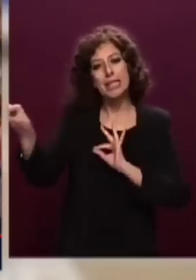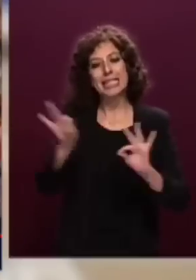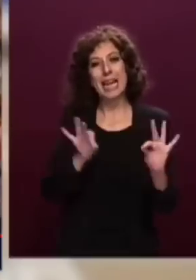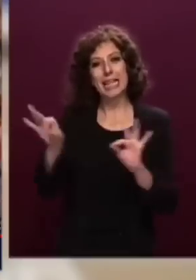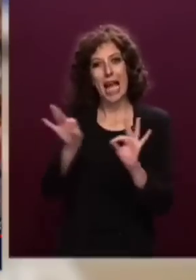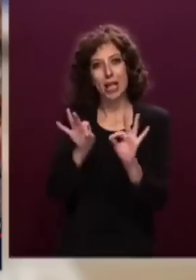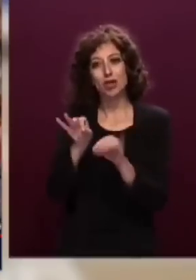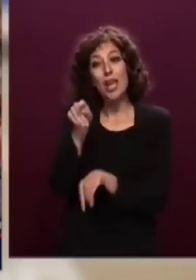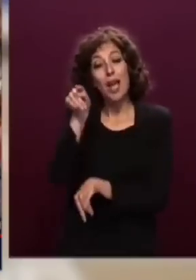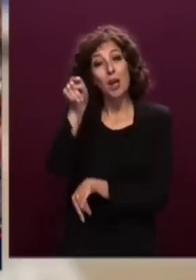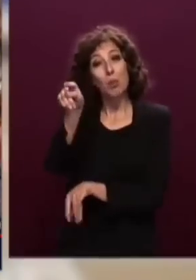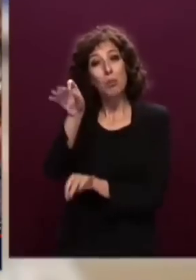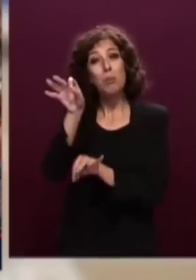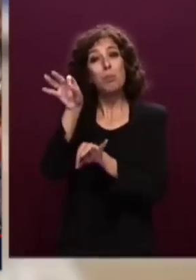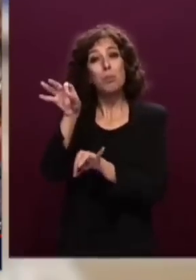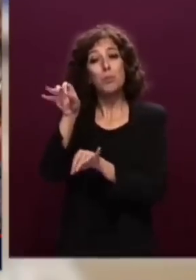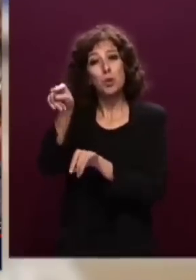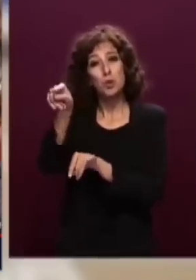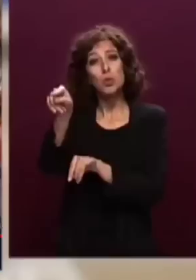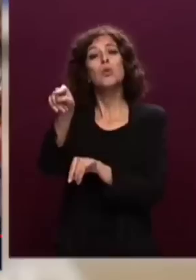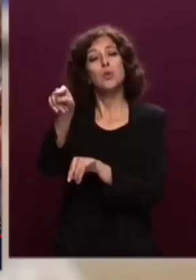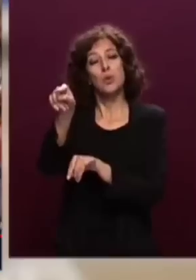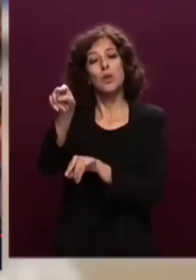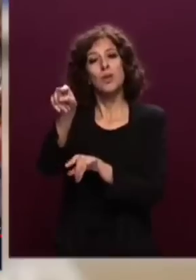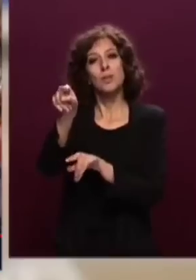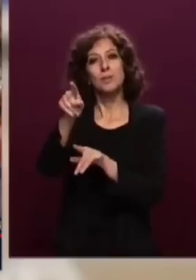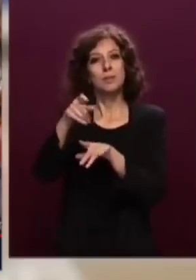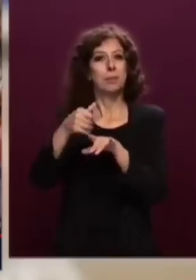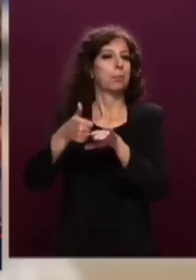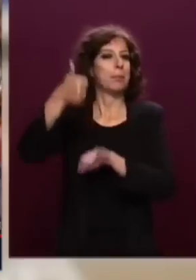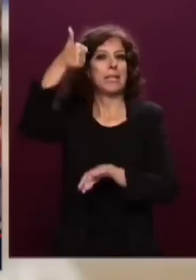lei è alfiere, stata alfiere.